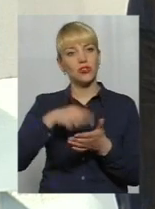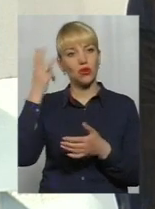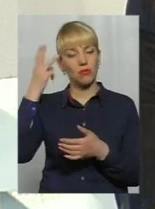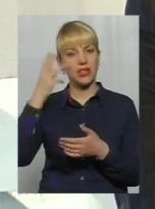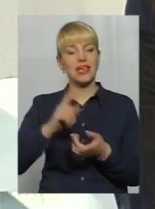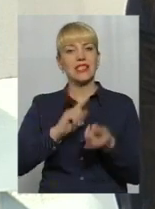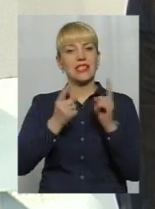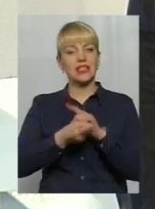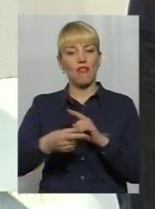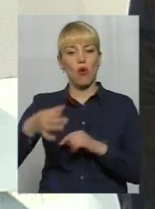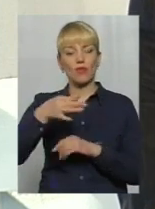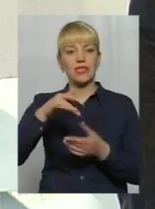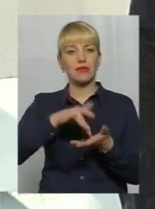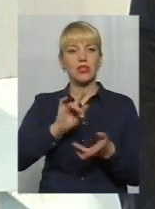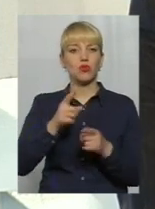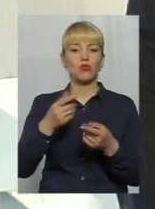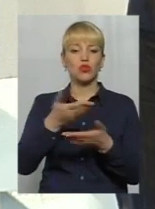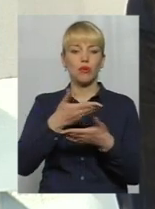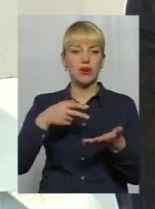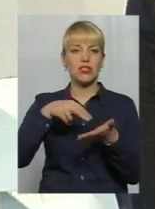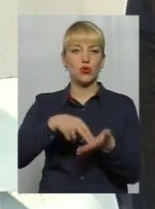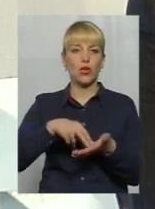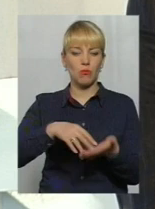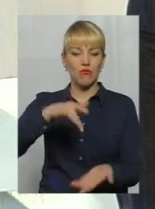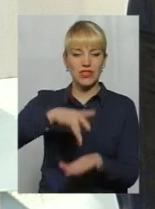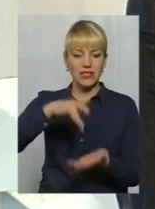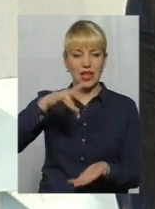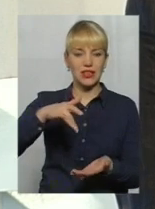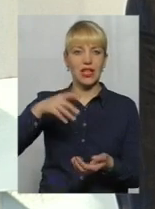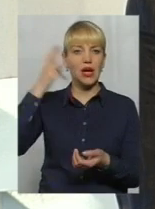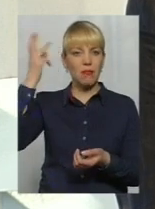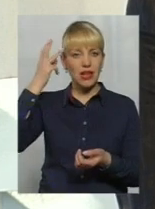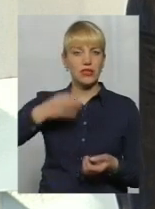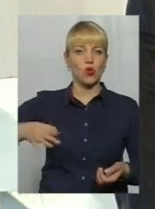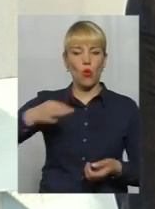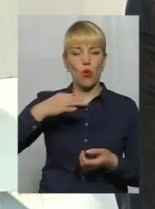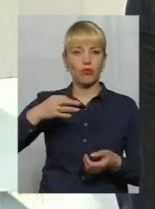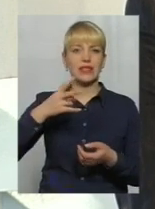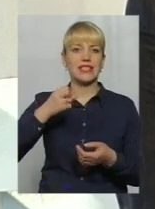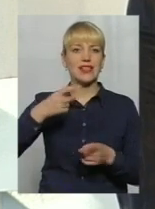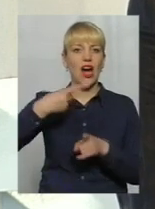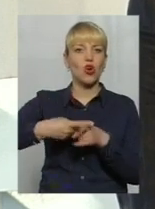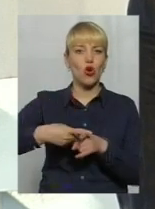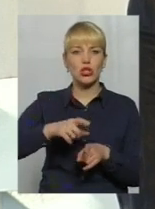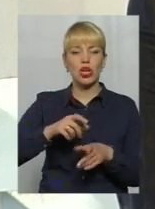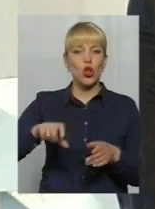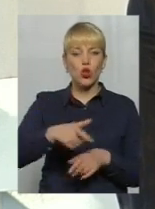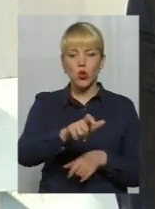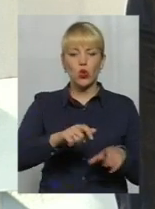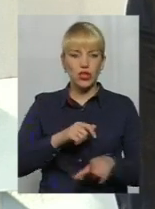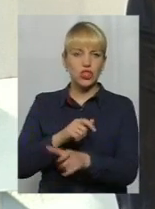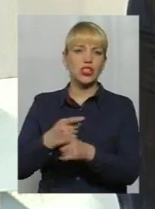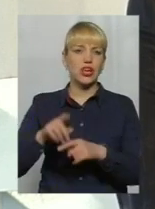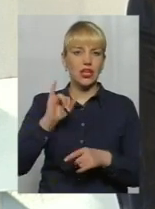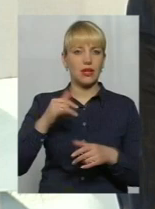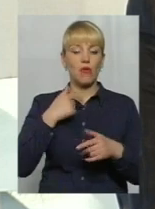обласним центром, тому що ми стаємо в центрі Хмельницької області на роздоріжжі. Тому ми говоримо і за логістичні склади, тому ми говоримо за